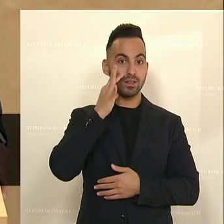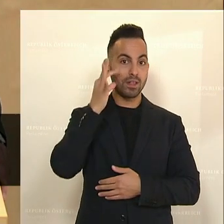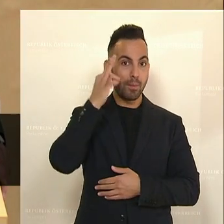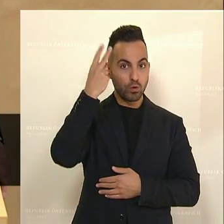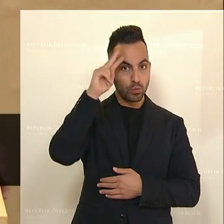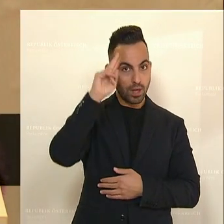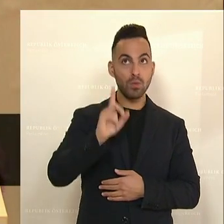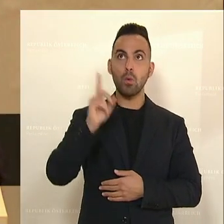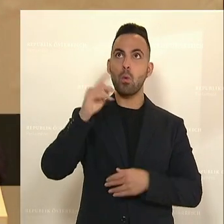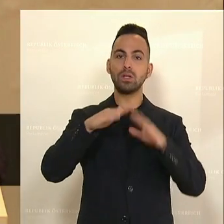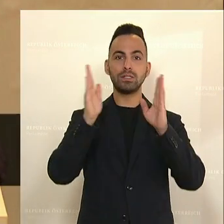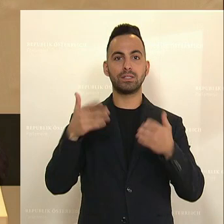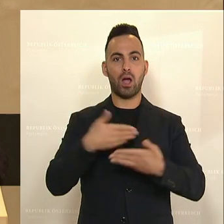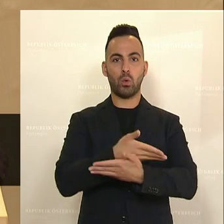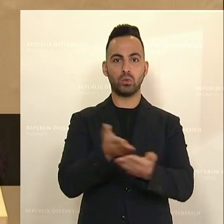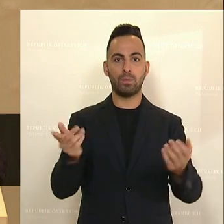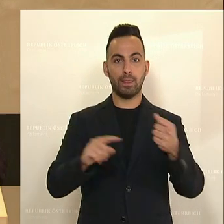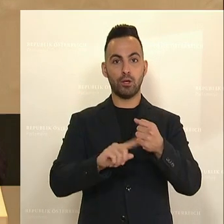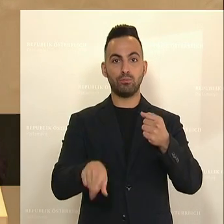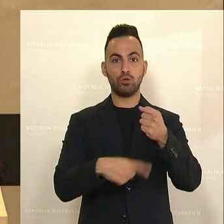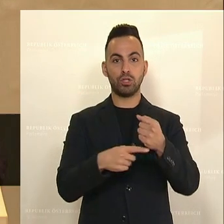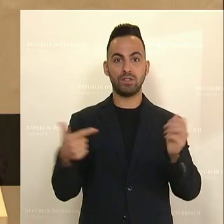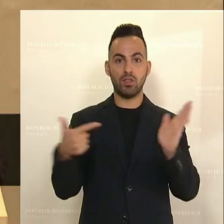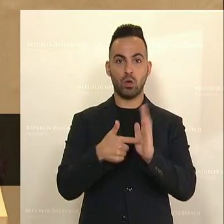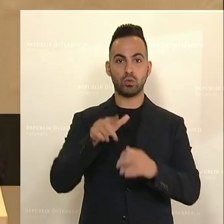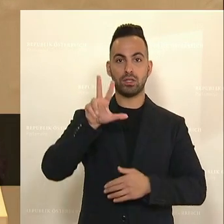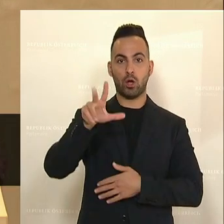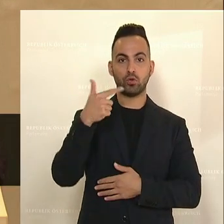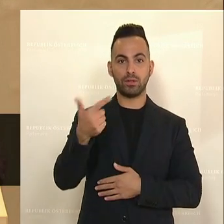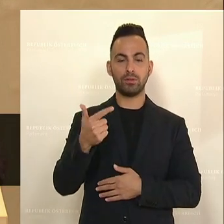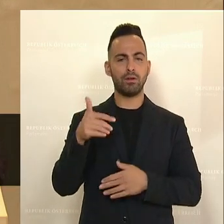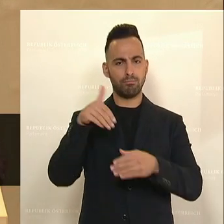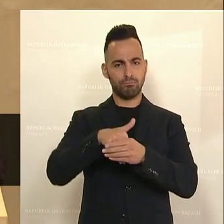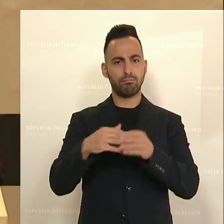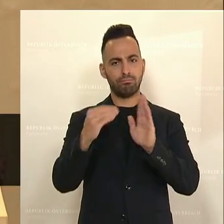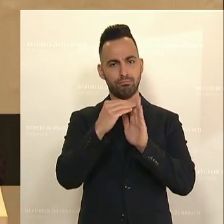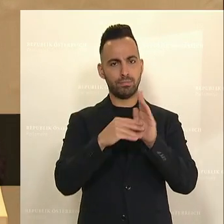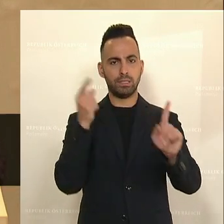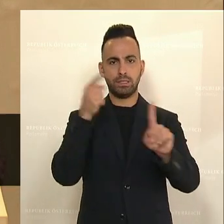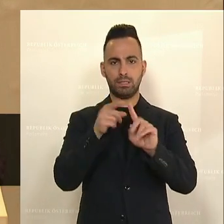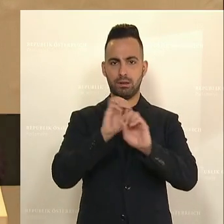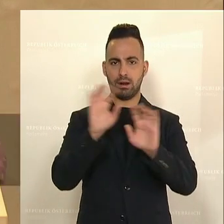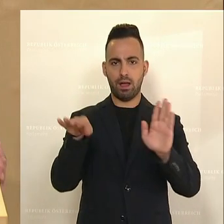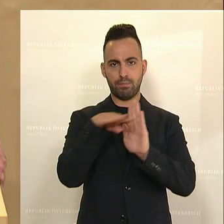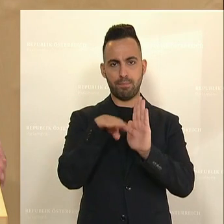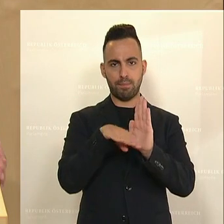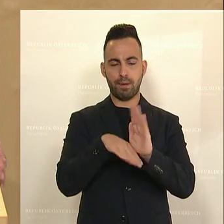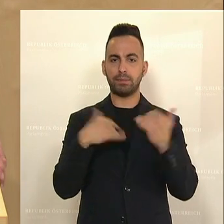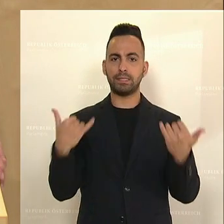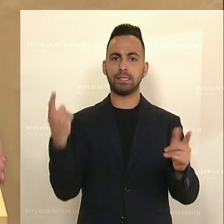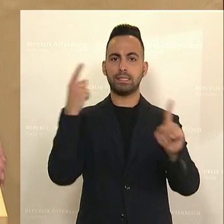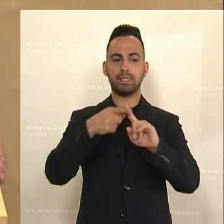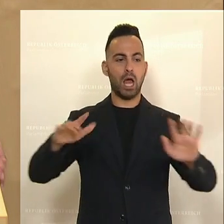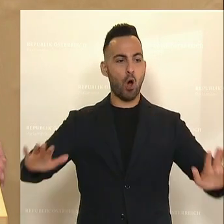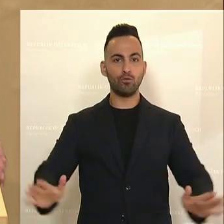Haus, das Budget 2023 hat klare Ziele. Es geht um Aufschwung, es geht um